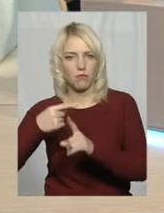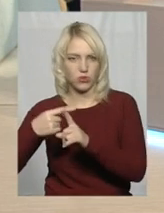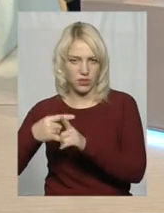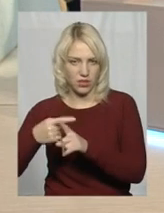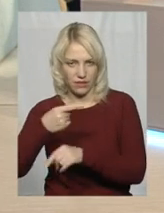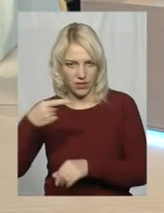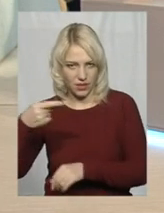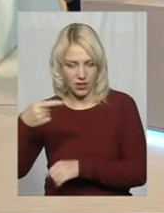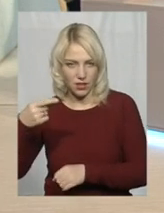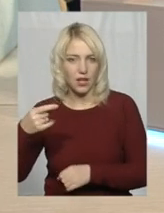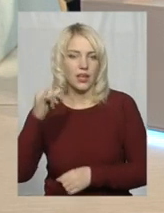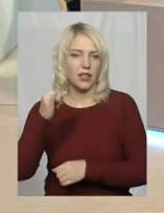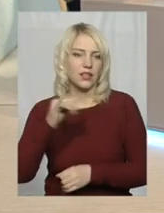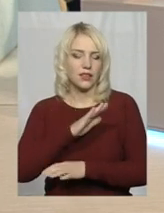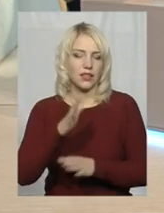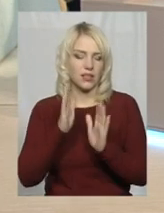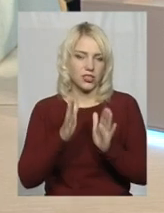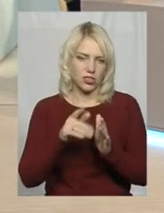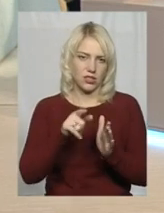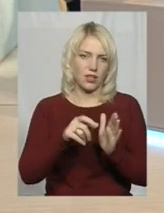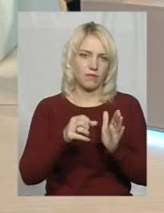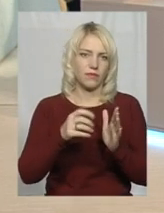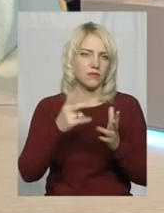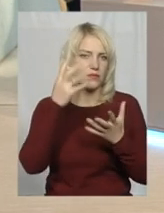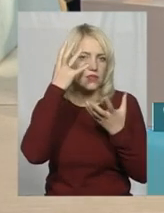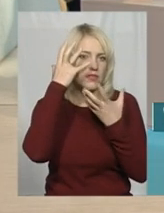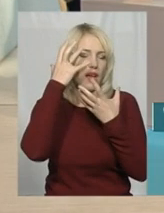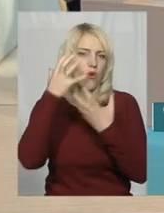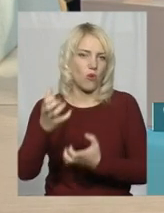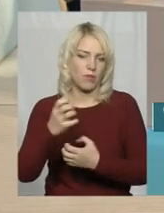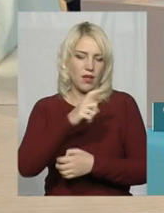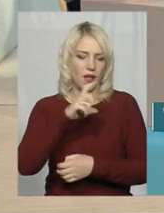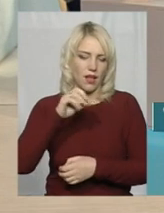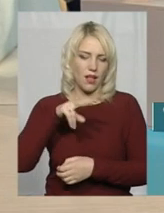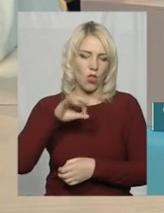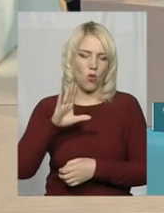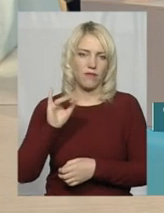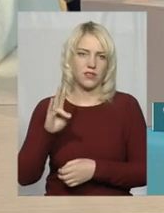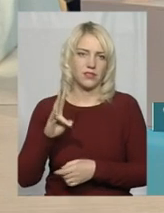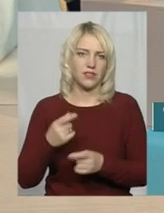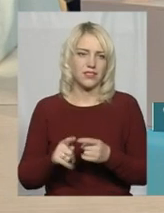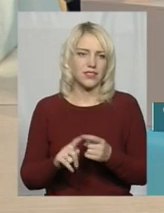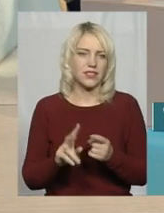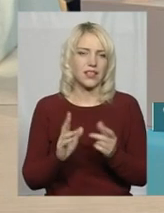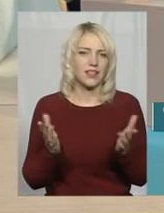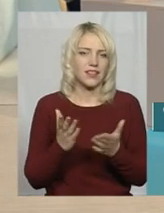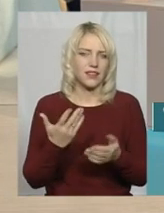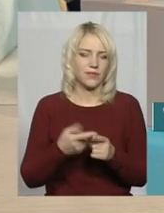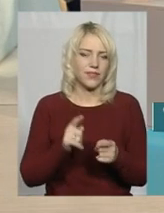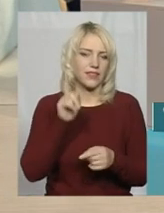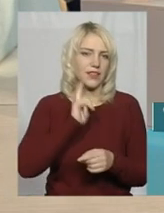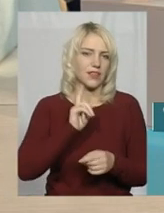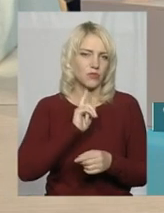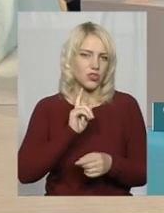лише там відзначення чи захоплення, наприклад, хиловіном, яке є таким ситуативним, яке є тимчасовим, не